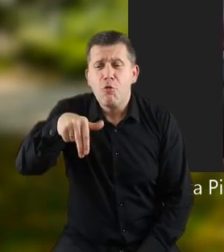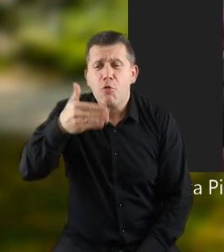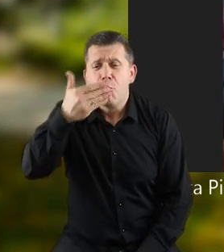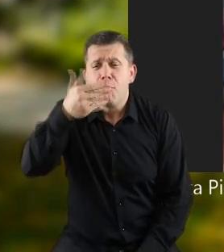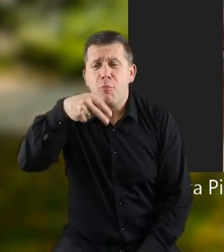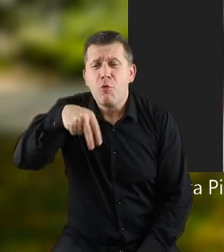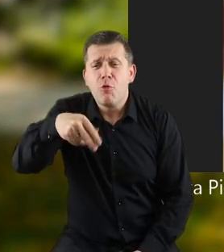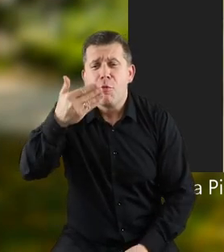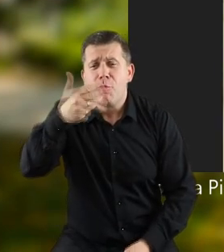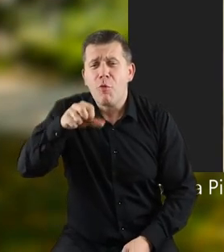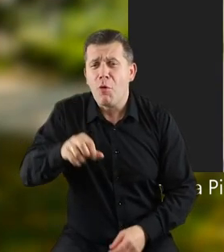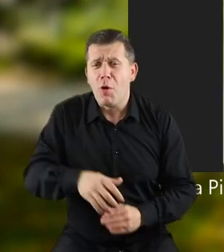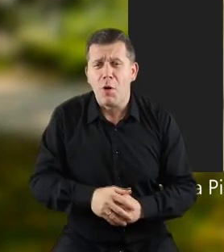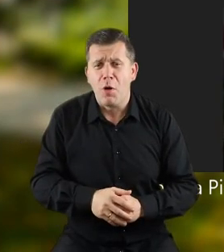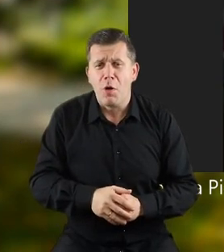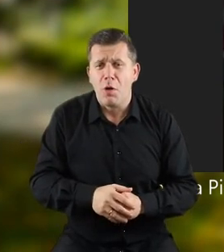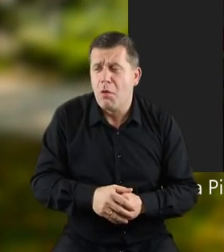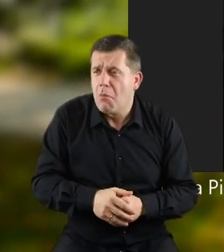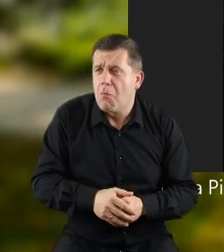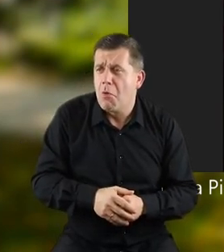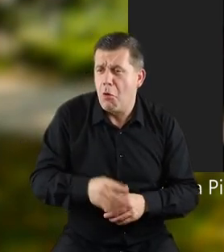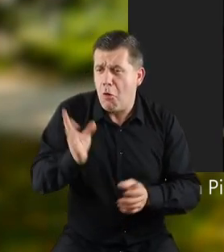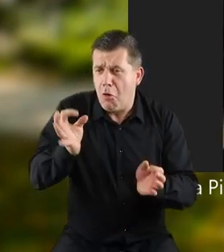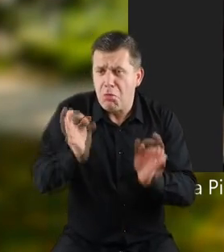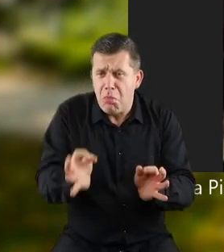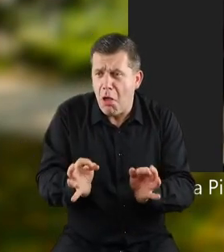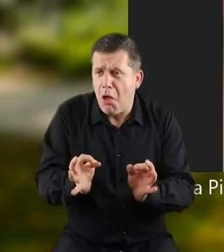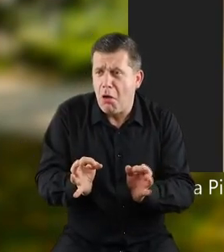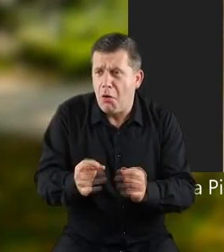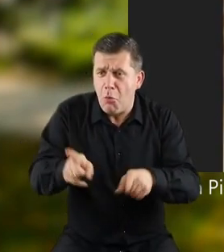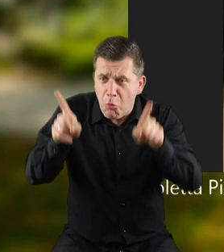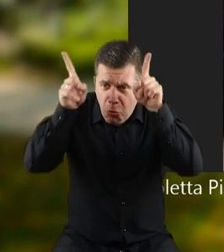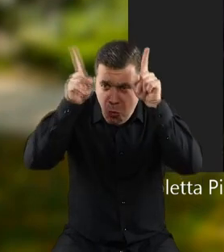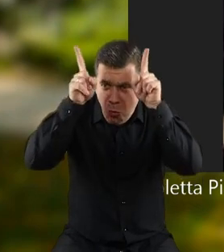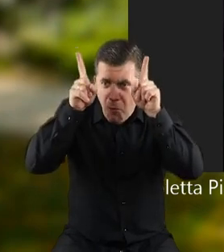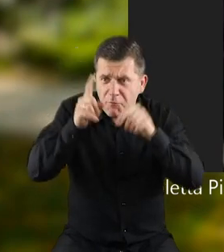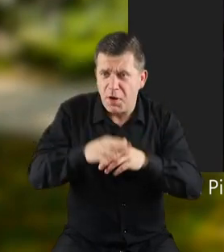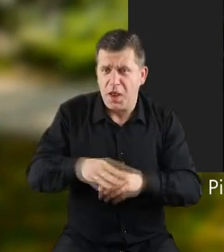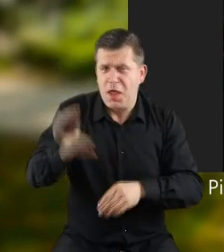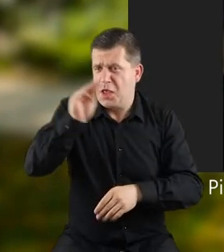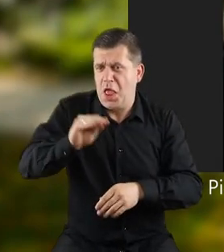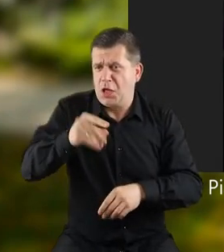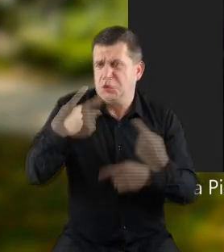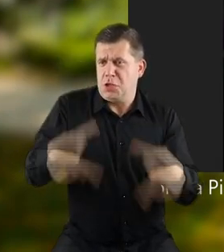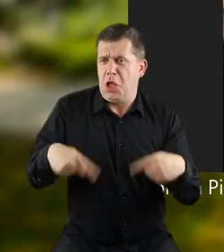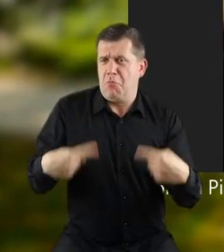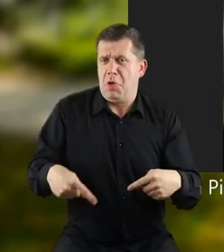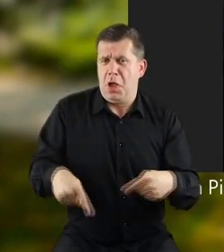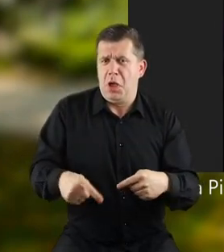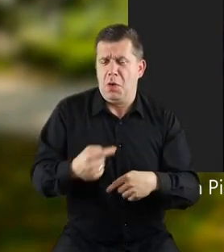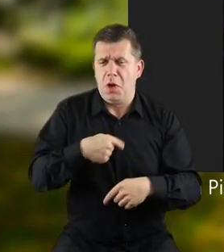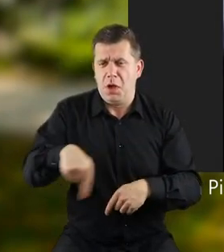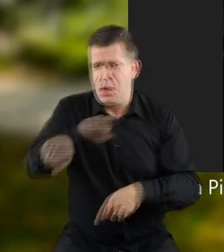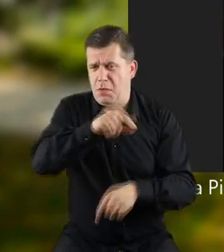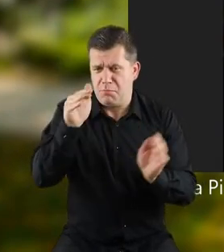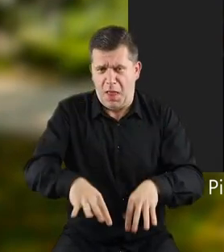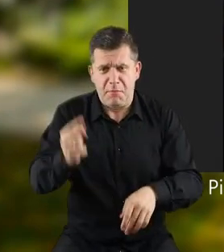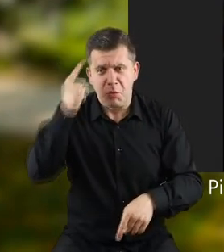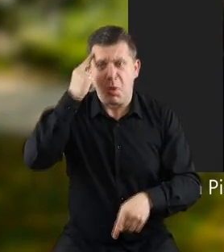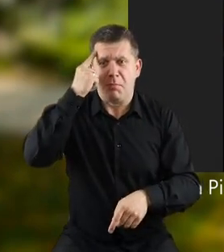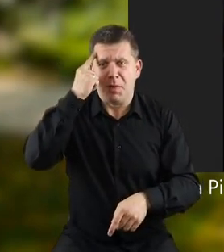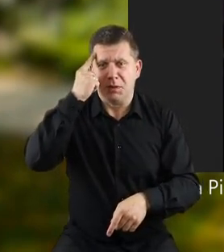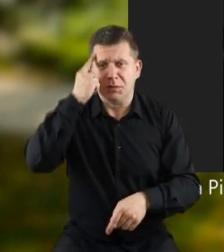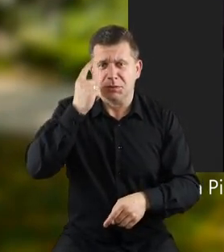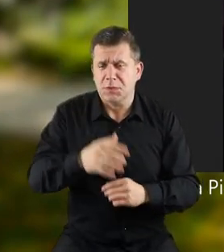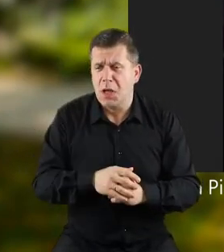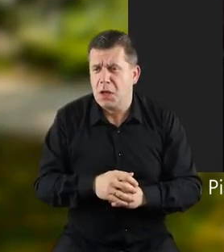uuu. Ale o tej porze, o tej porze krówki, krówki jeszcze nie było. Co, jak się domyślacie?